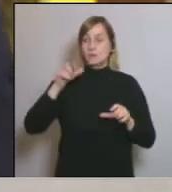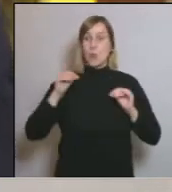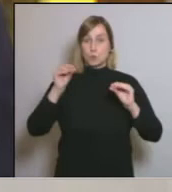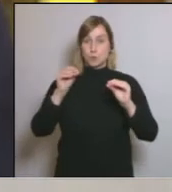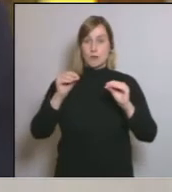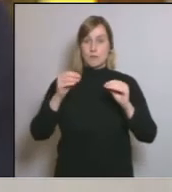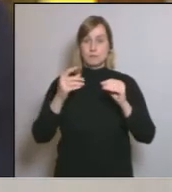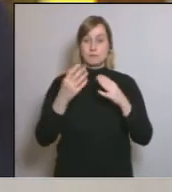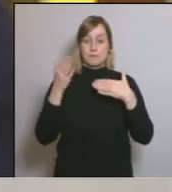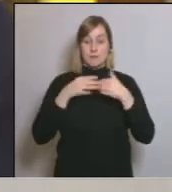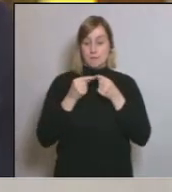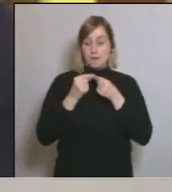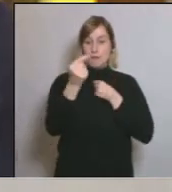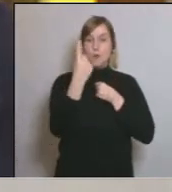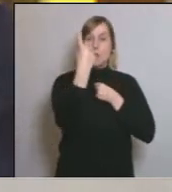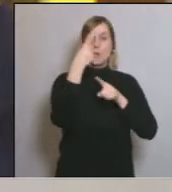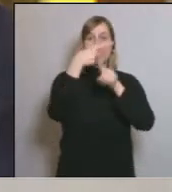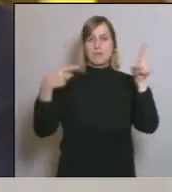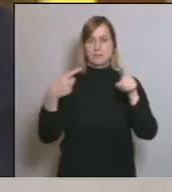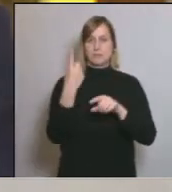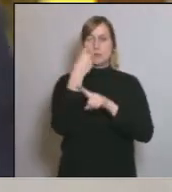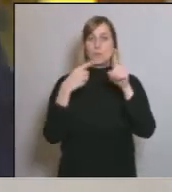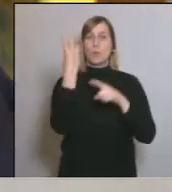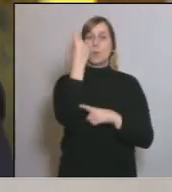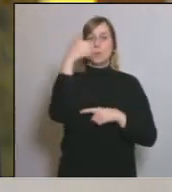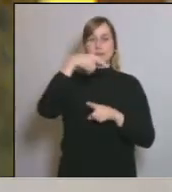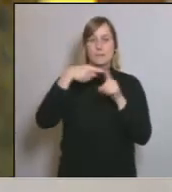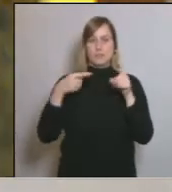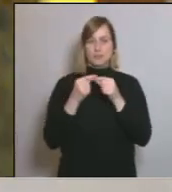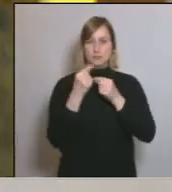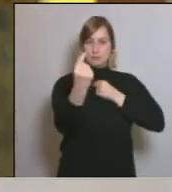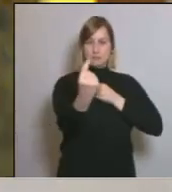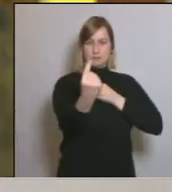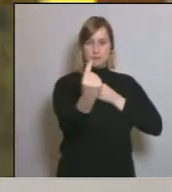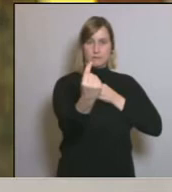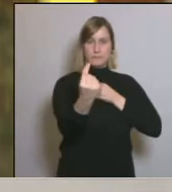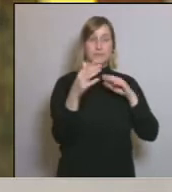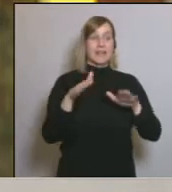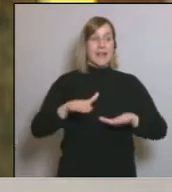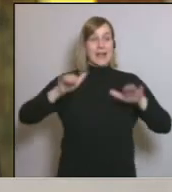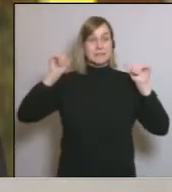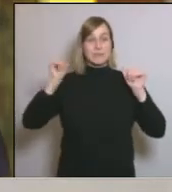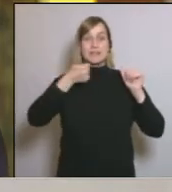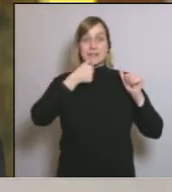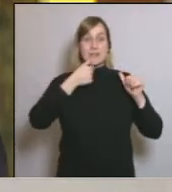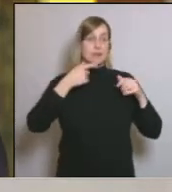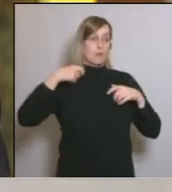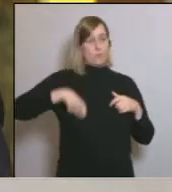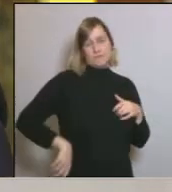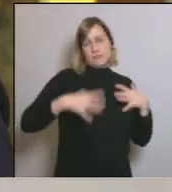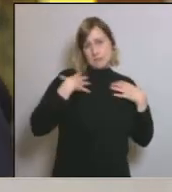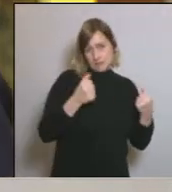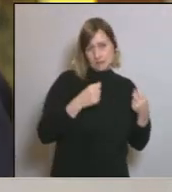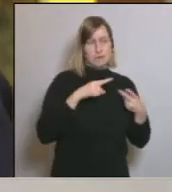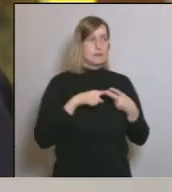haurà de ser d'un metre i mig de distància només s'acceptua d'aquestes mesures els professionals sanitaris els